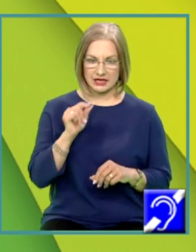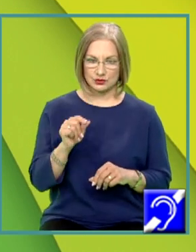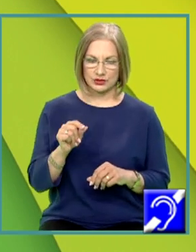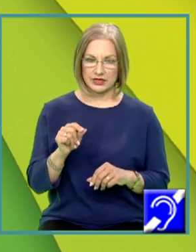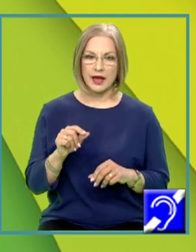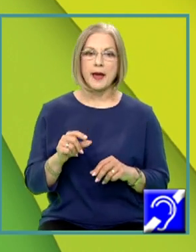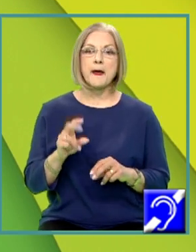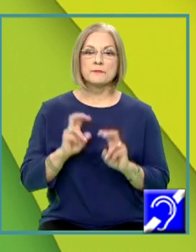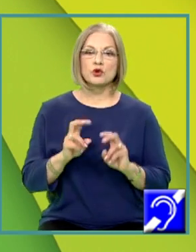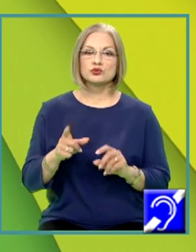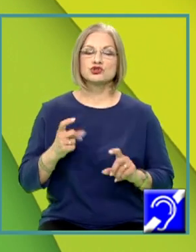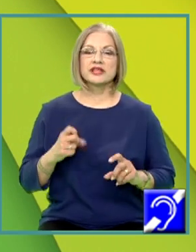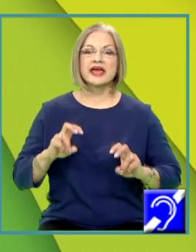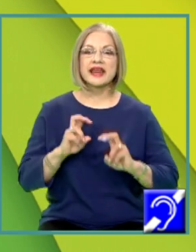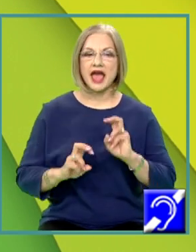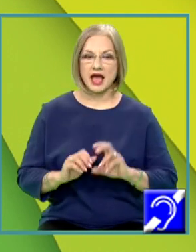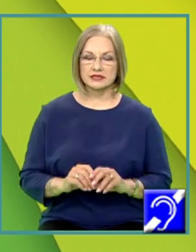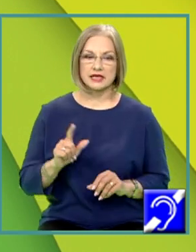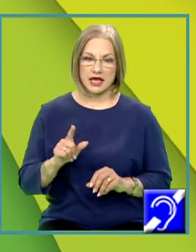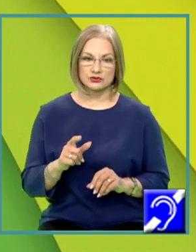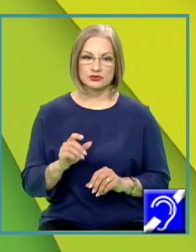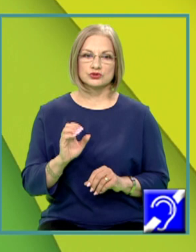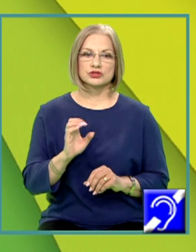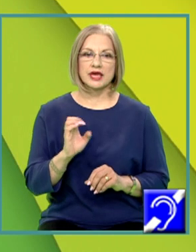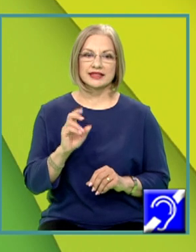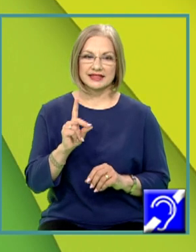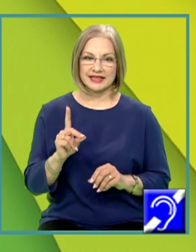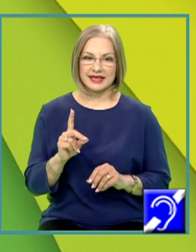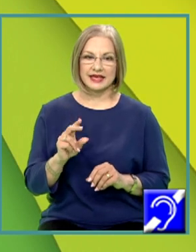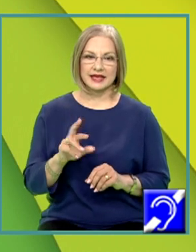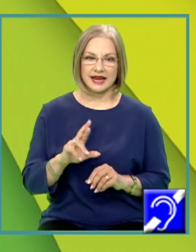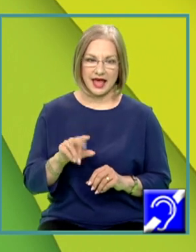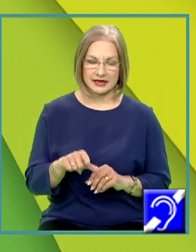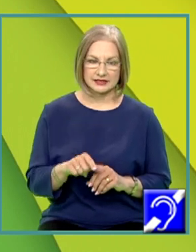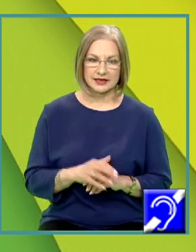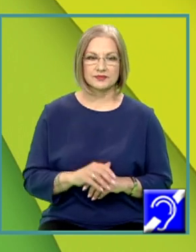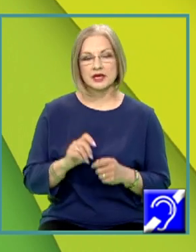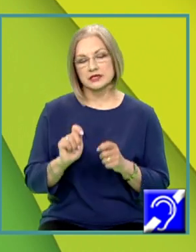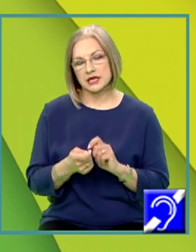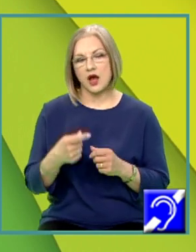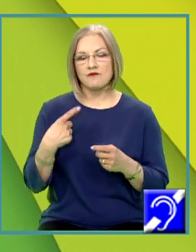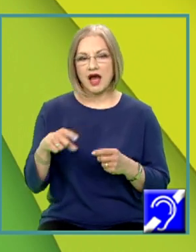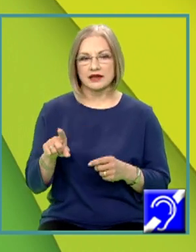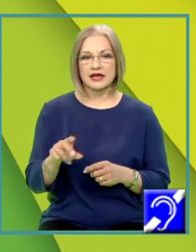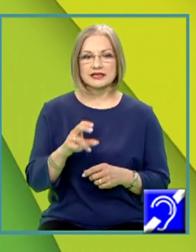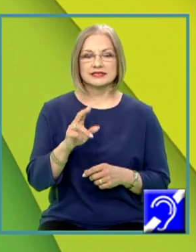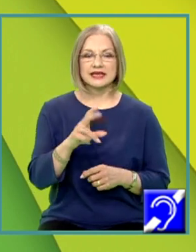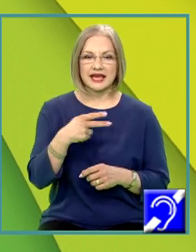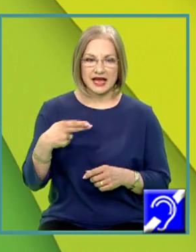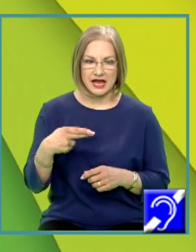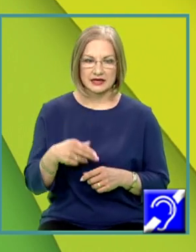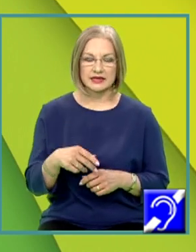produși de reacție, atunci entalpia de reacție sau variația entalpiei de